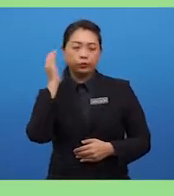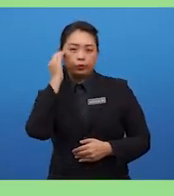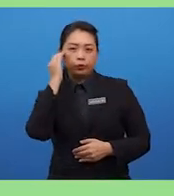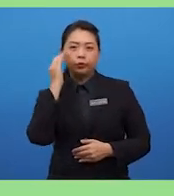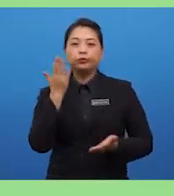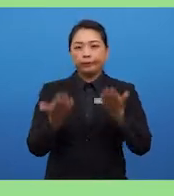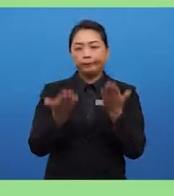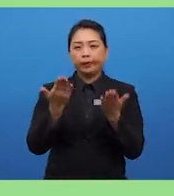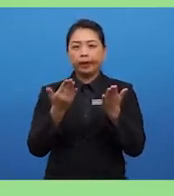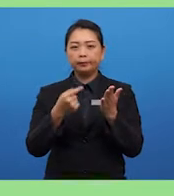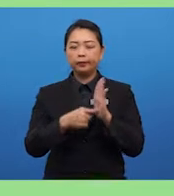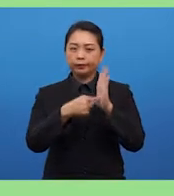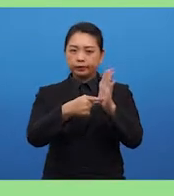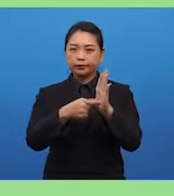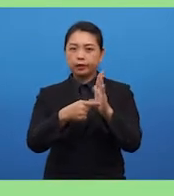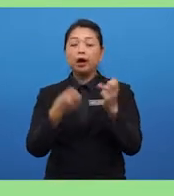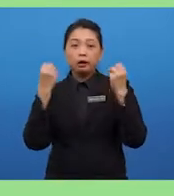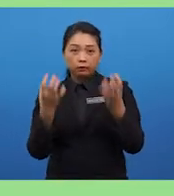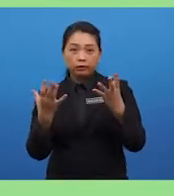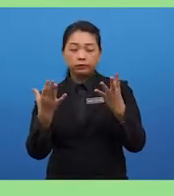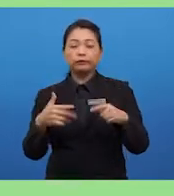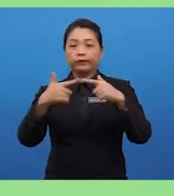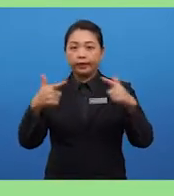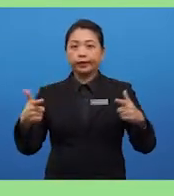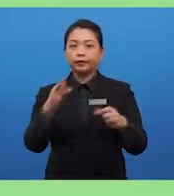you may be performing lots of language functions